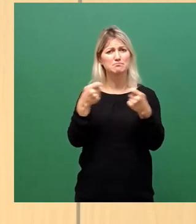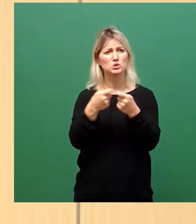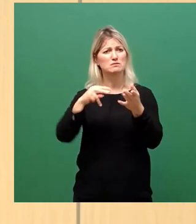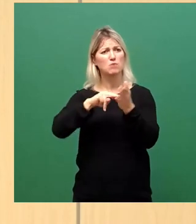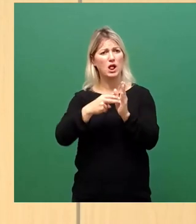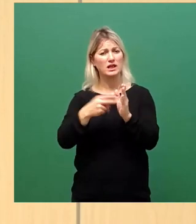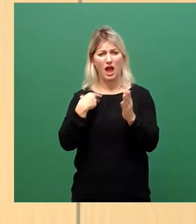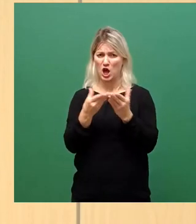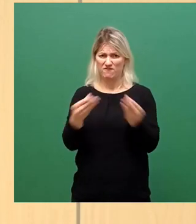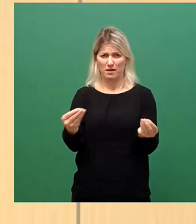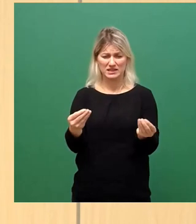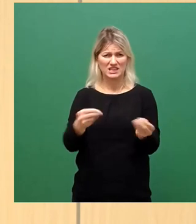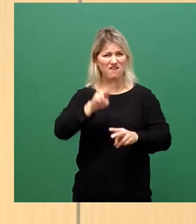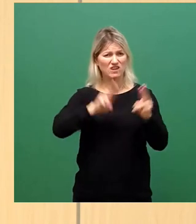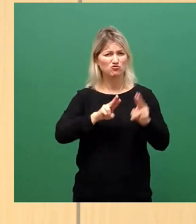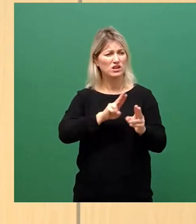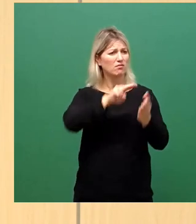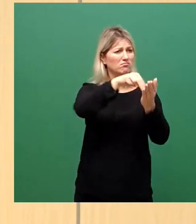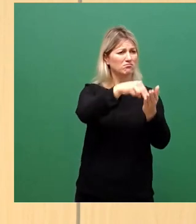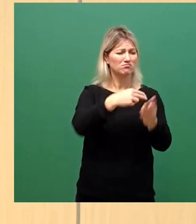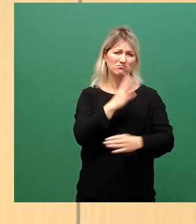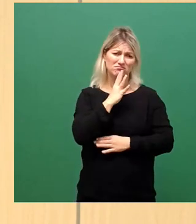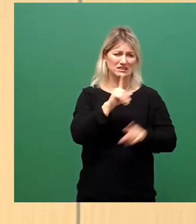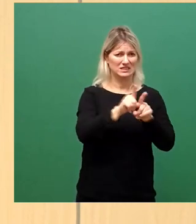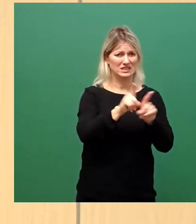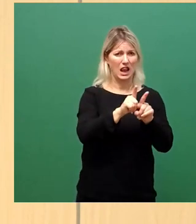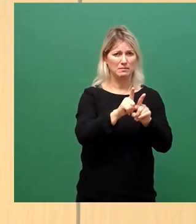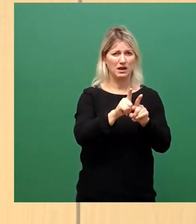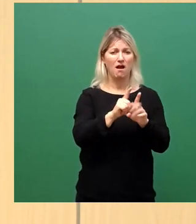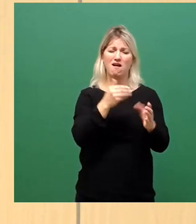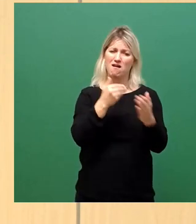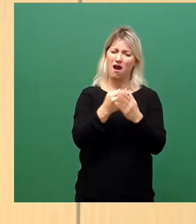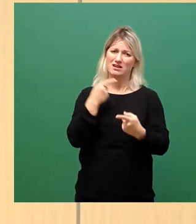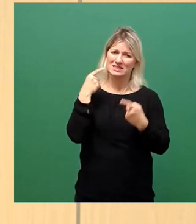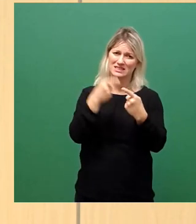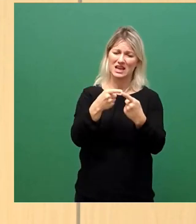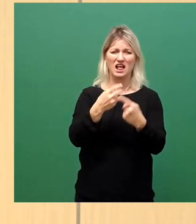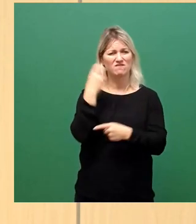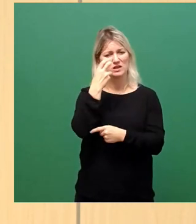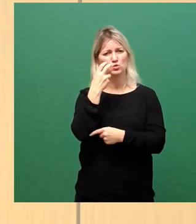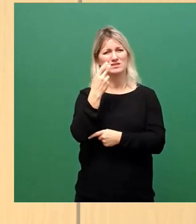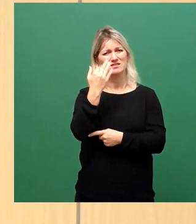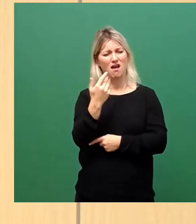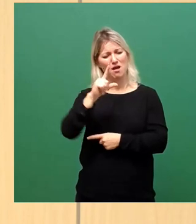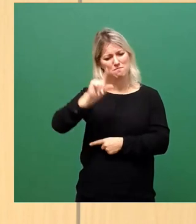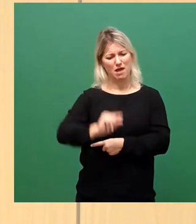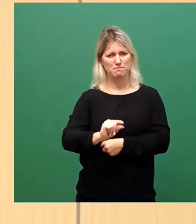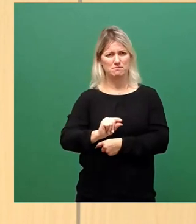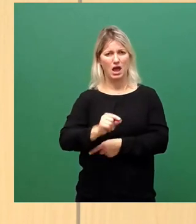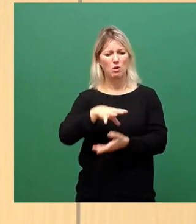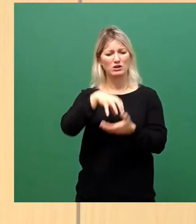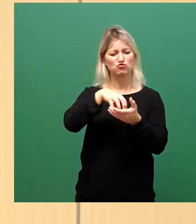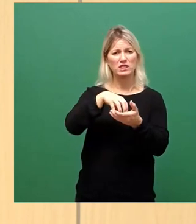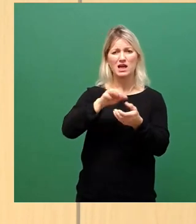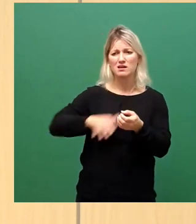dieses Ziel zu sagen, wir wollen hier so niedrig wie möglich zahlen. Und dass sich Städte auch von ihrem Umfeld abkoppeln können, haben andere Städte in